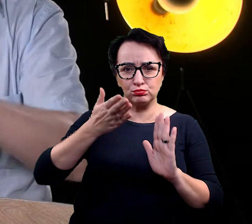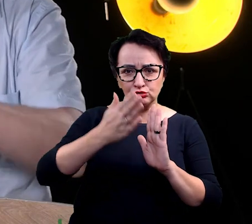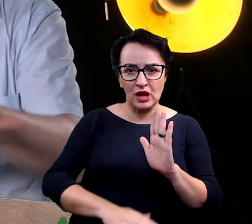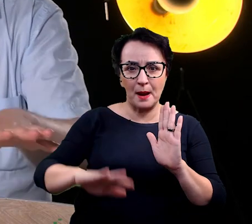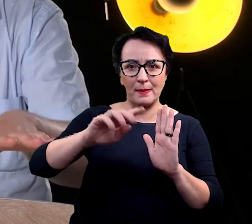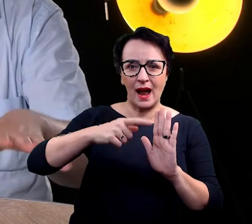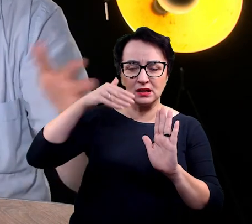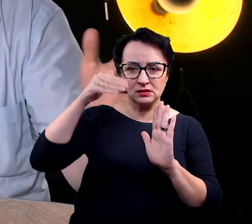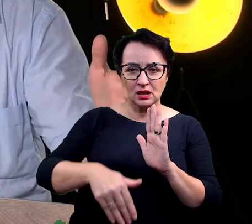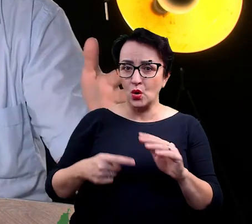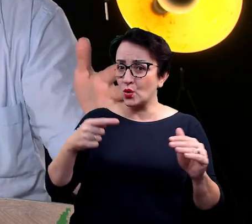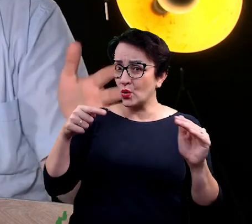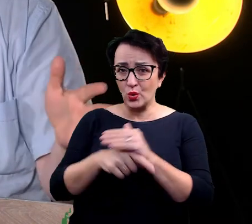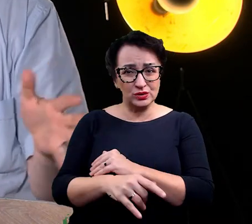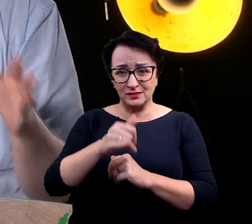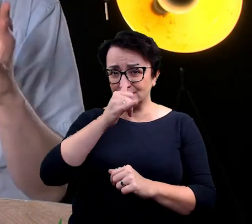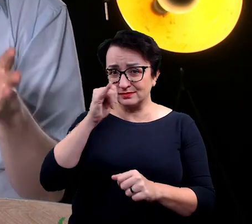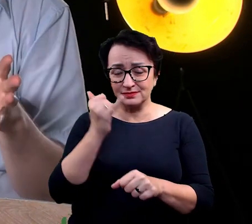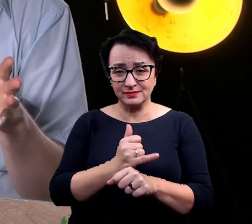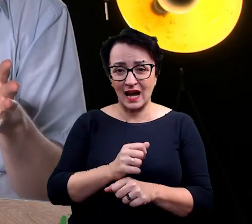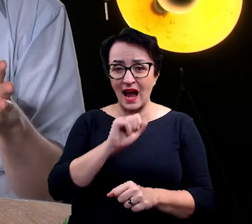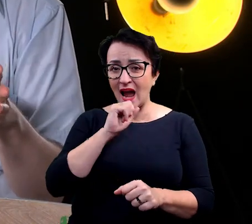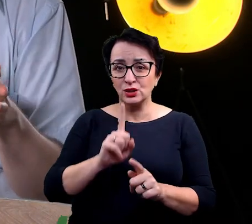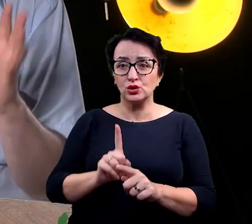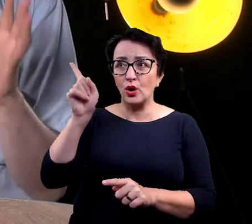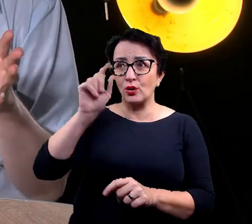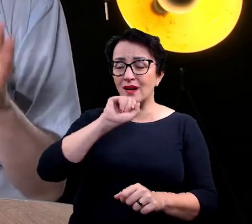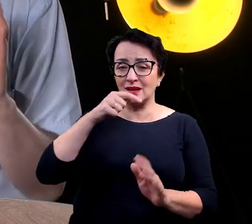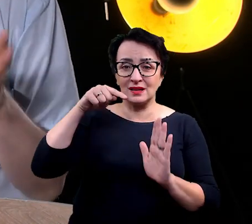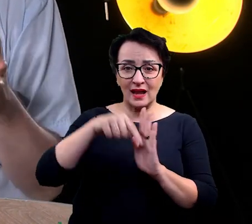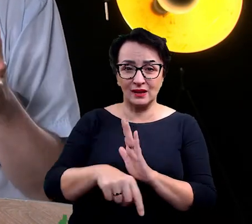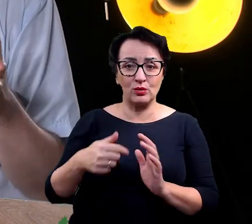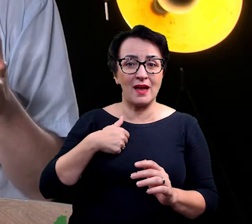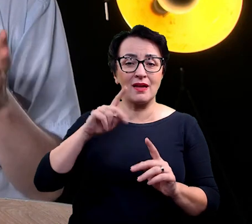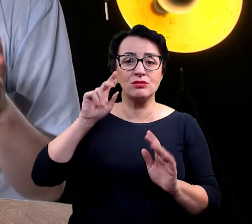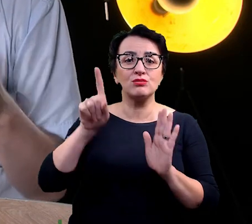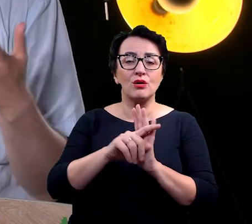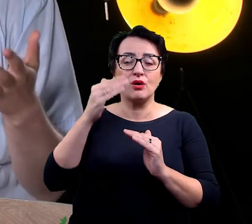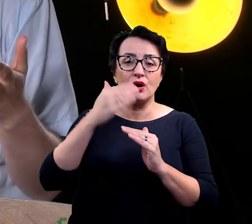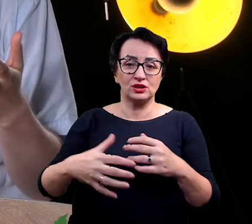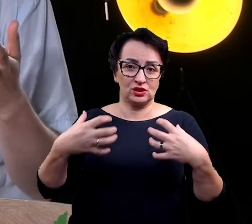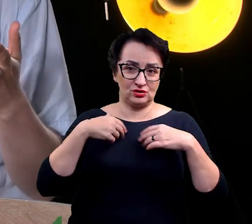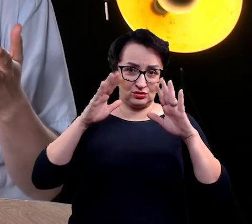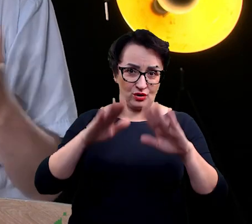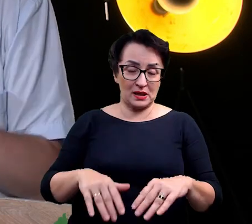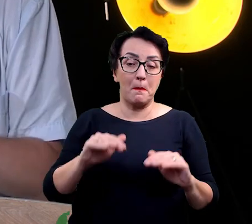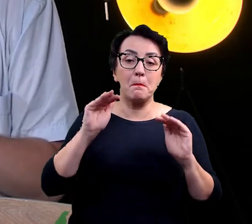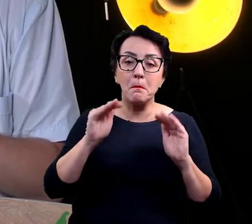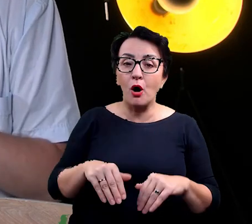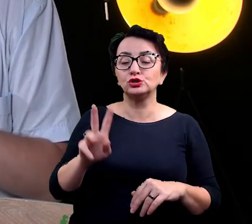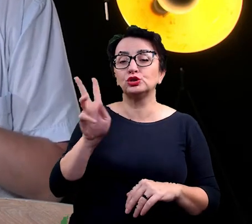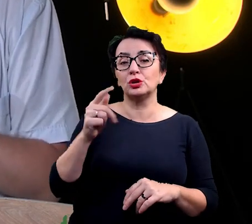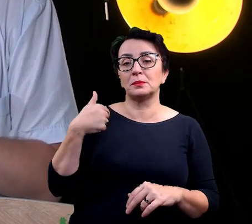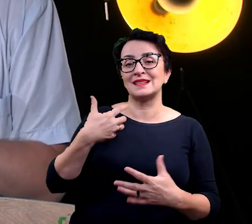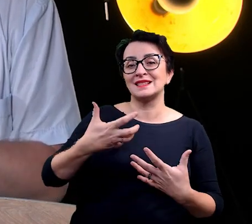ani na dół. Zostałbym tam, nie wiem, może mnie ktoś znalazł. Nie wiem, być może, ale to była tylko